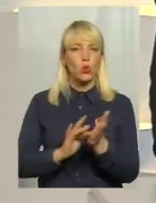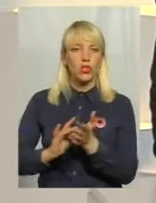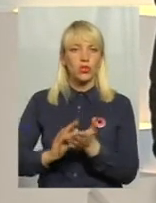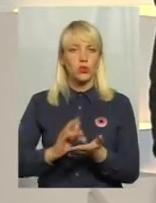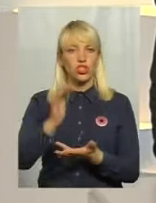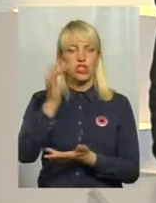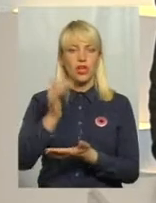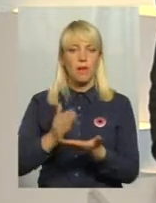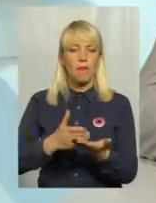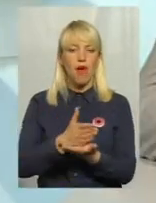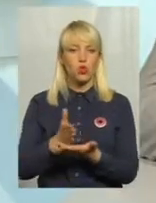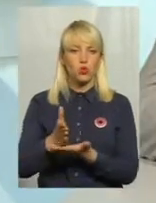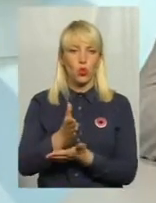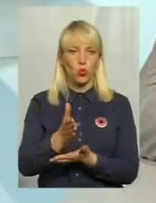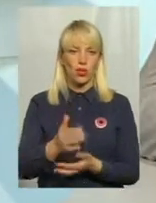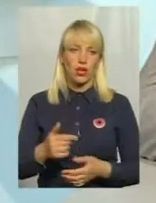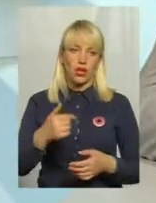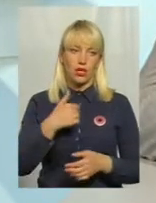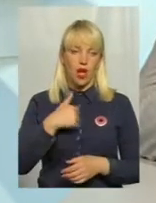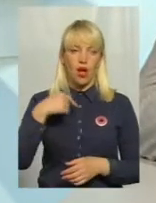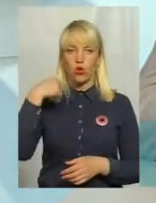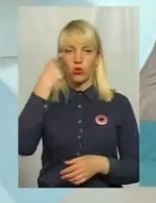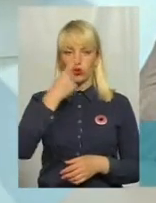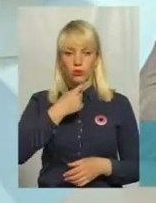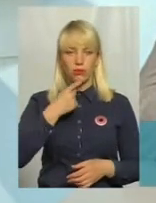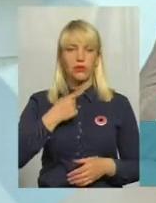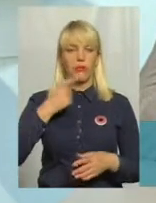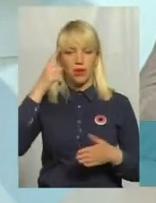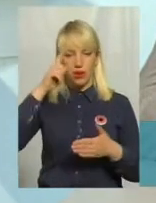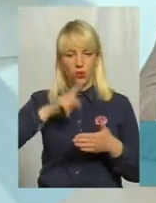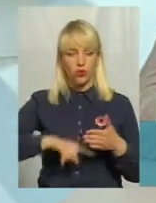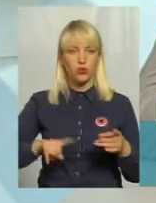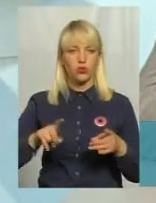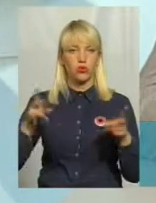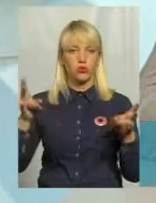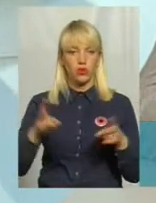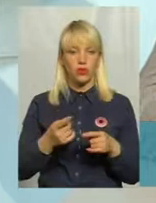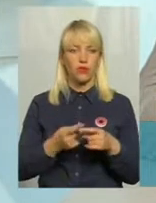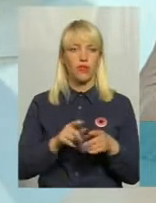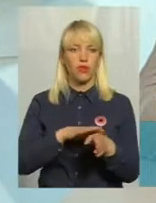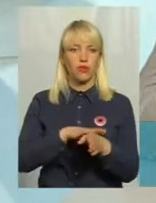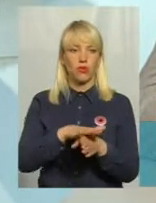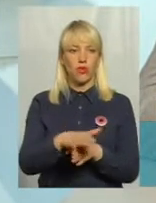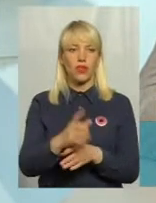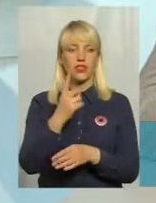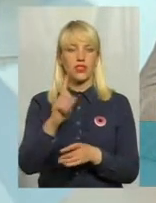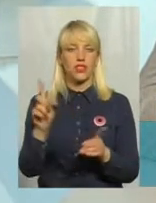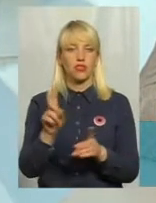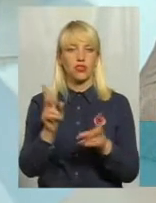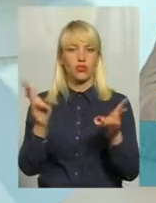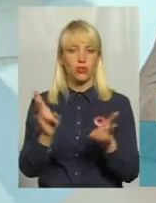ці всі коментарки? Я особисто глибоко переконував, що потрібно, і воно відбувається. Єдине, що його потрібно